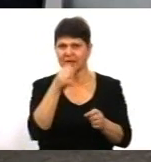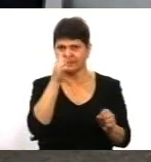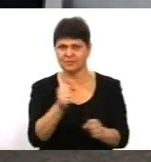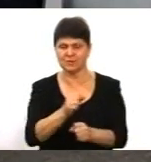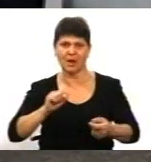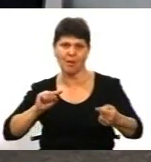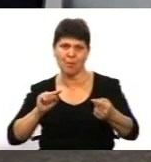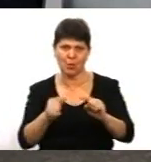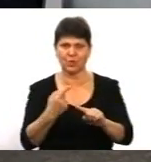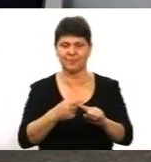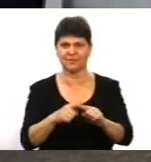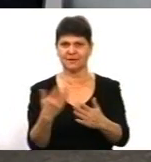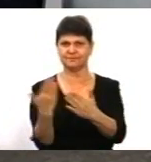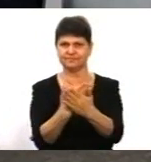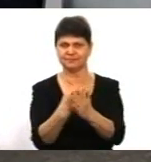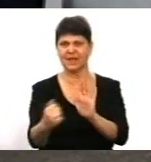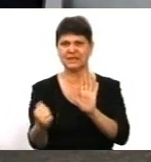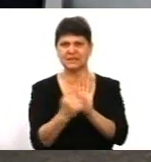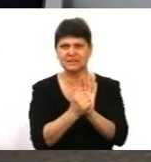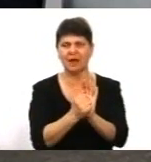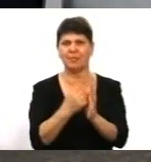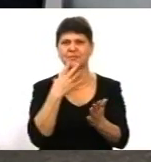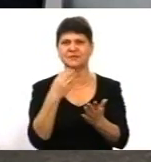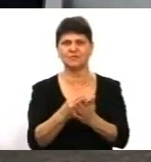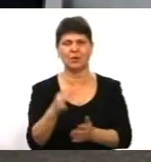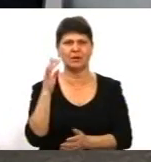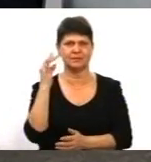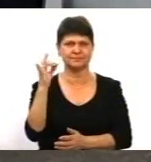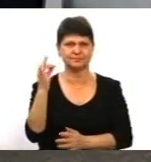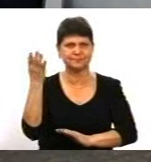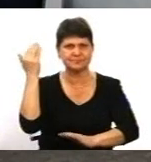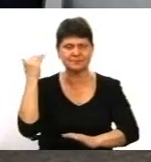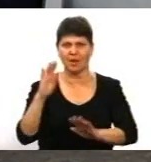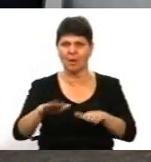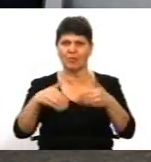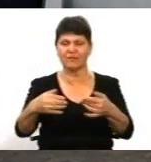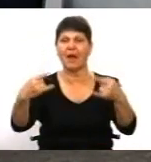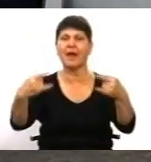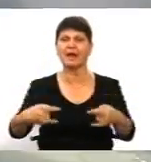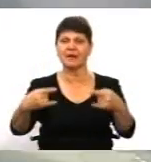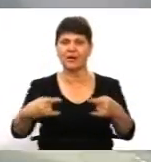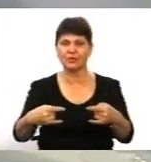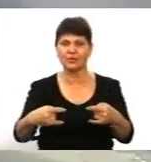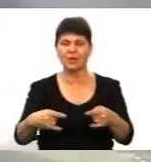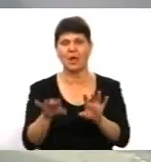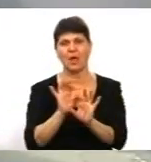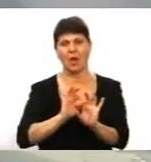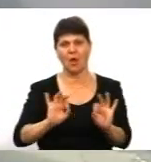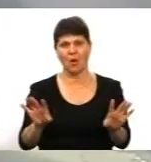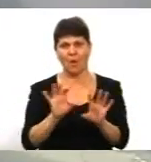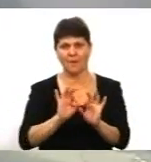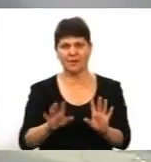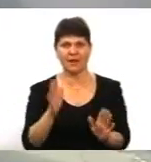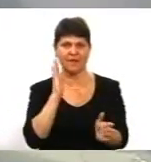картинкам, штампам, стереотипам, які їм пропонуються з екрану телебачення. В коментарях в мережі Фейсбук